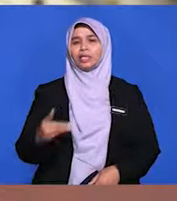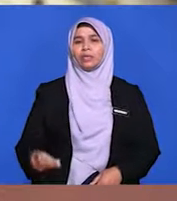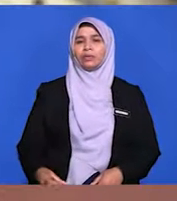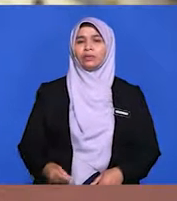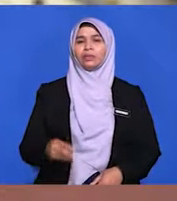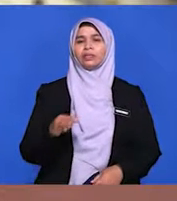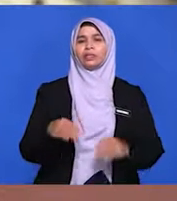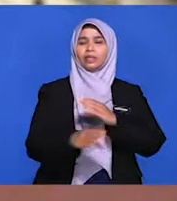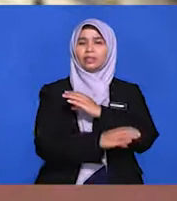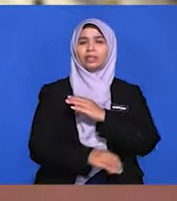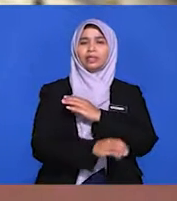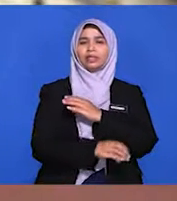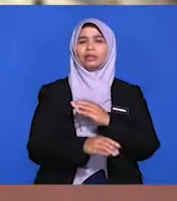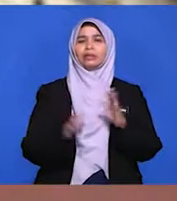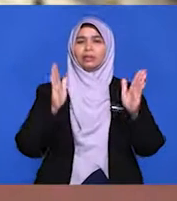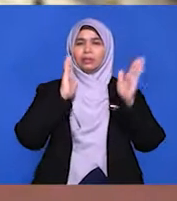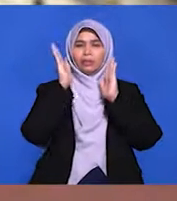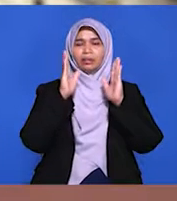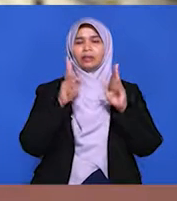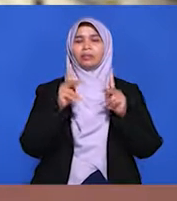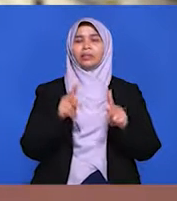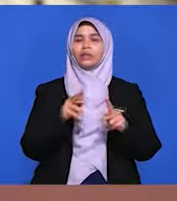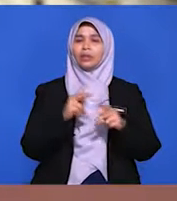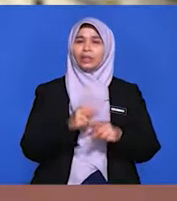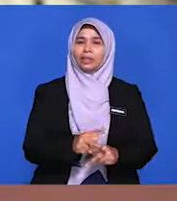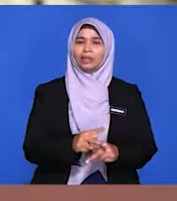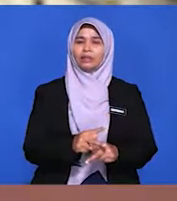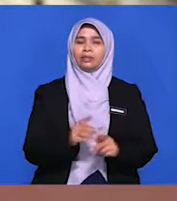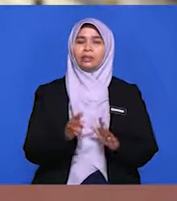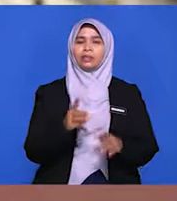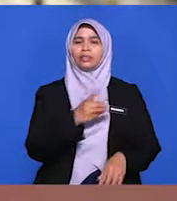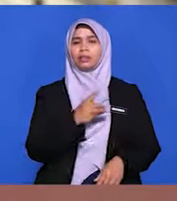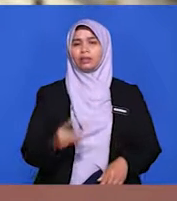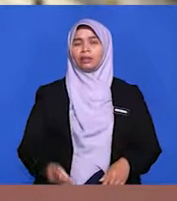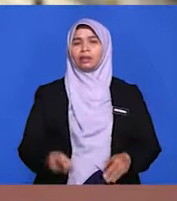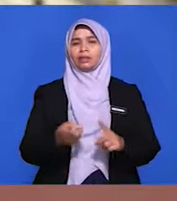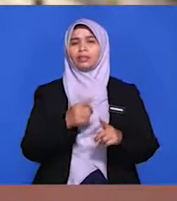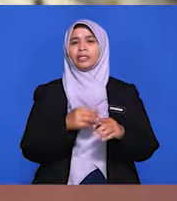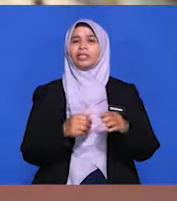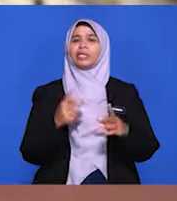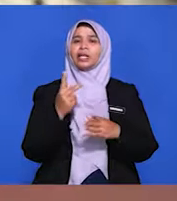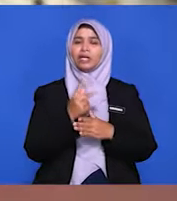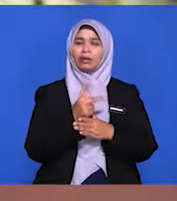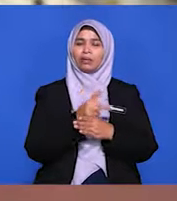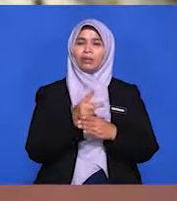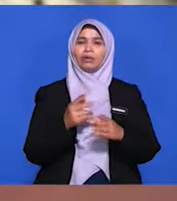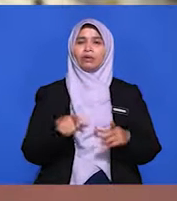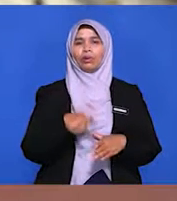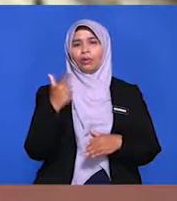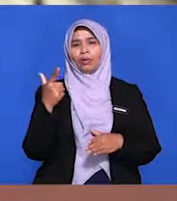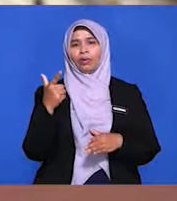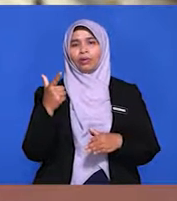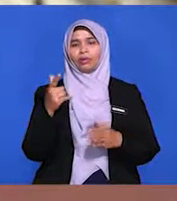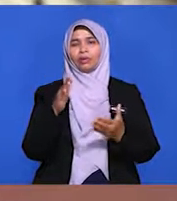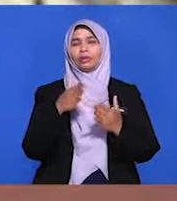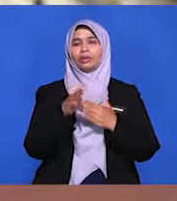Malaysia perlu mengekalkan kedaulatan dan menjamin keselamatannya daripada ancaman luar. Oleh itu, Malaysia